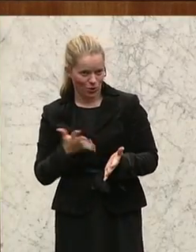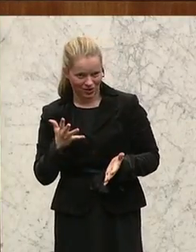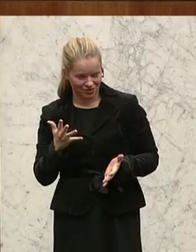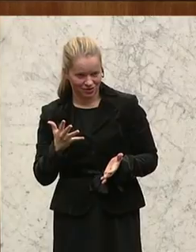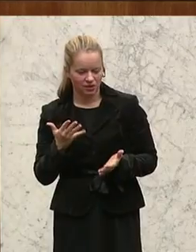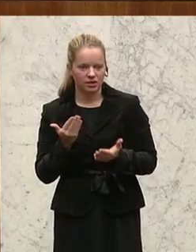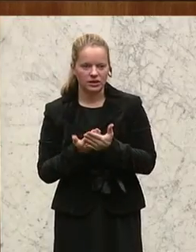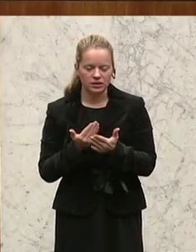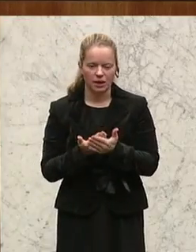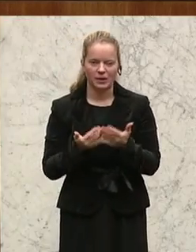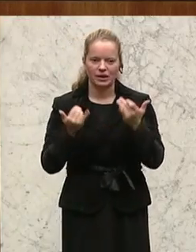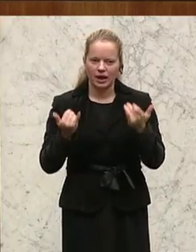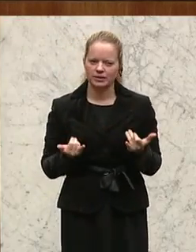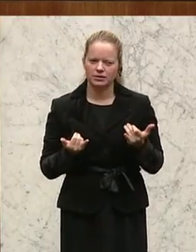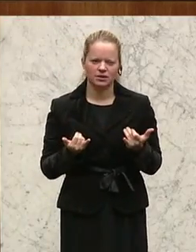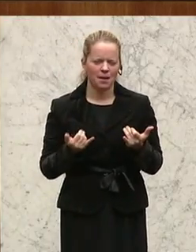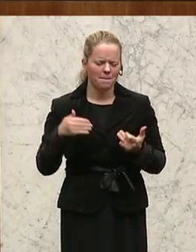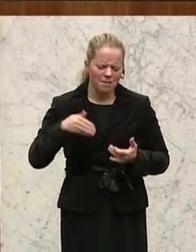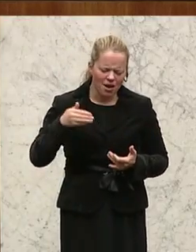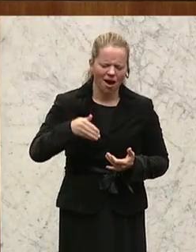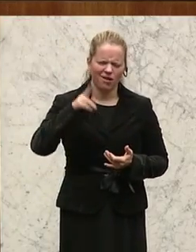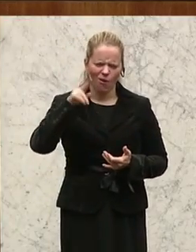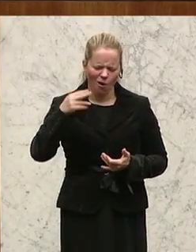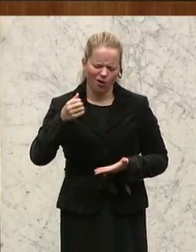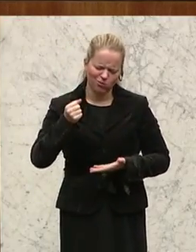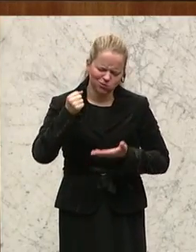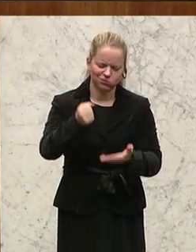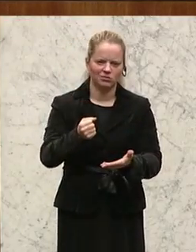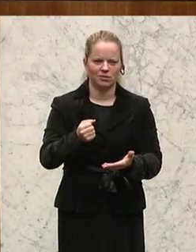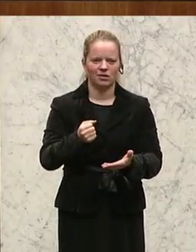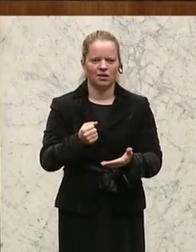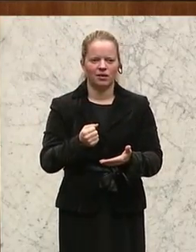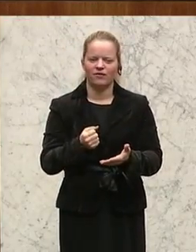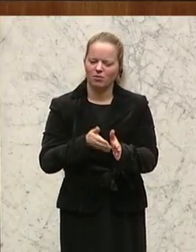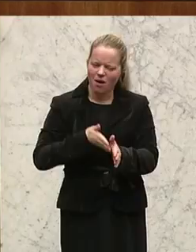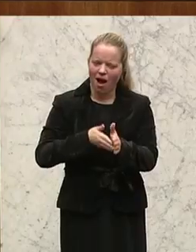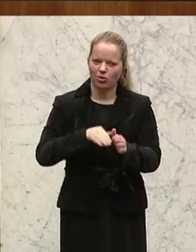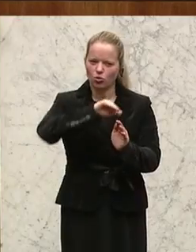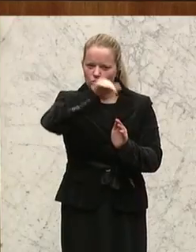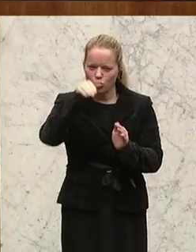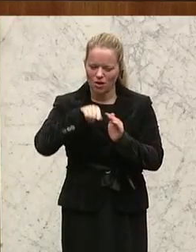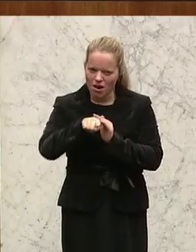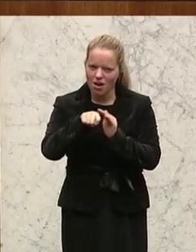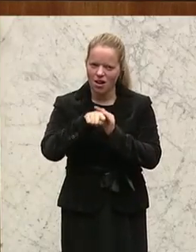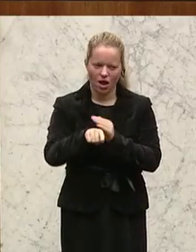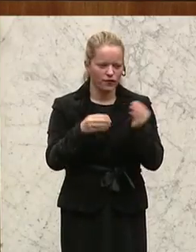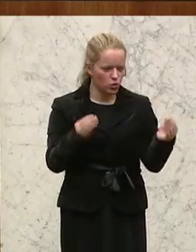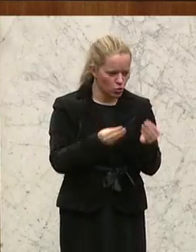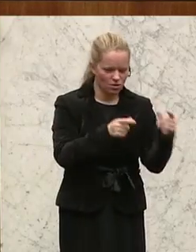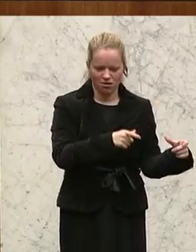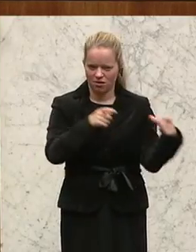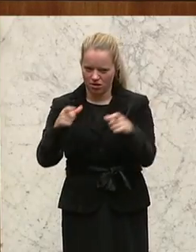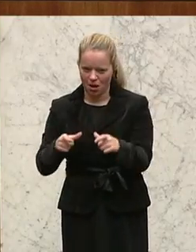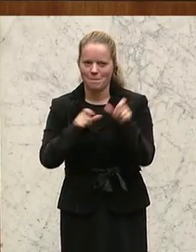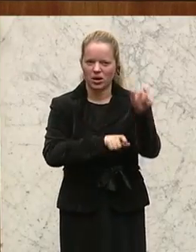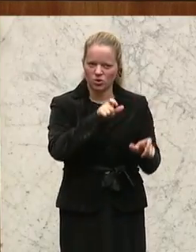wir bauen derzeit um Milliarden von Euros teure Bahntunnels, um Güter auf die Bahn zu bringen, um Personen auf die Bahn